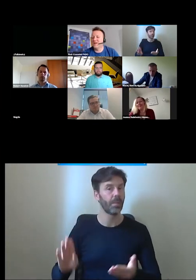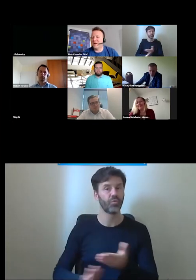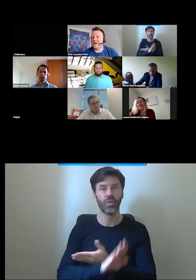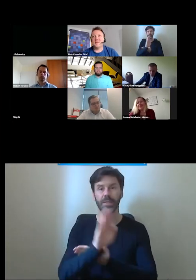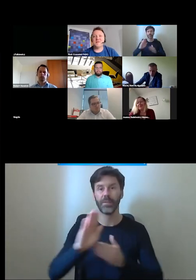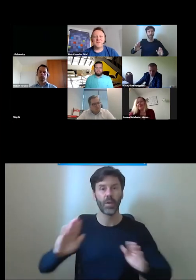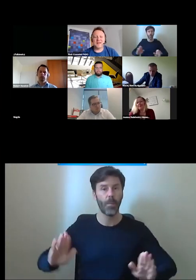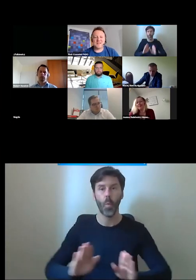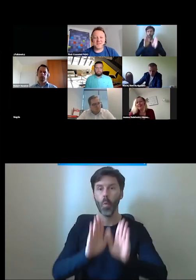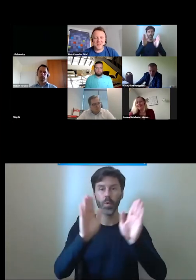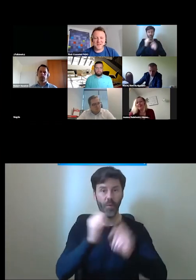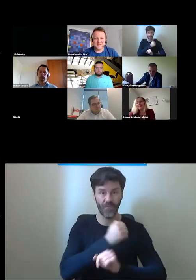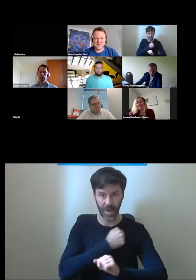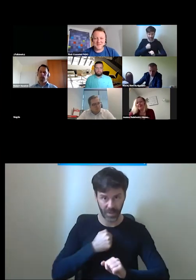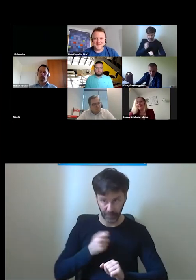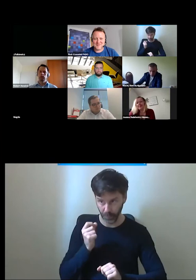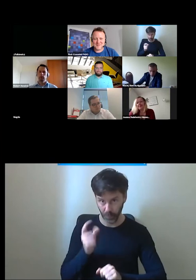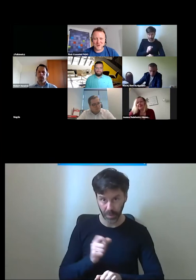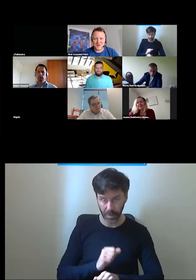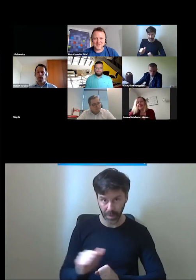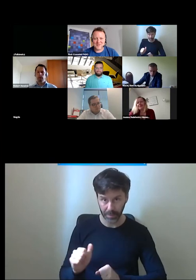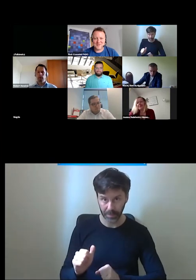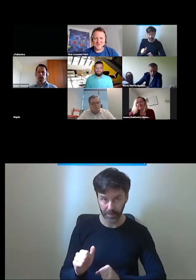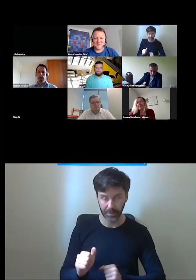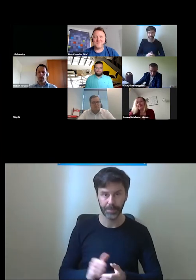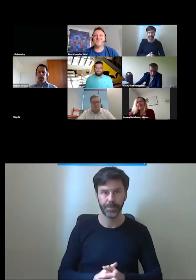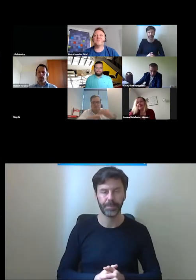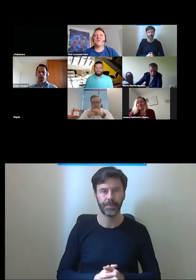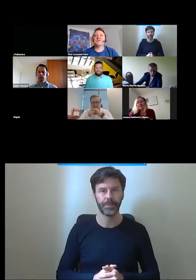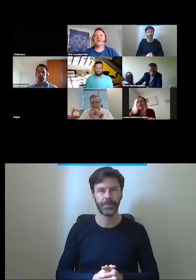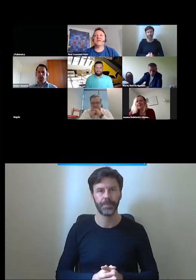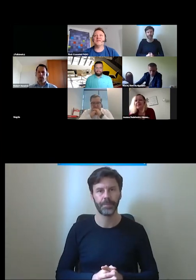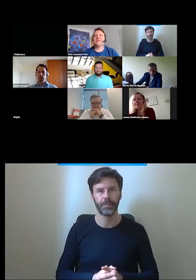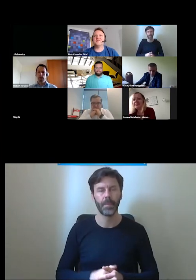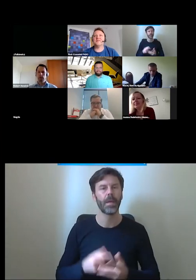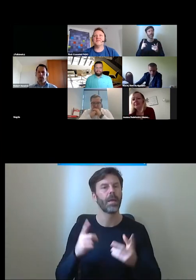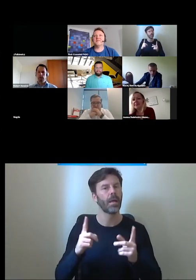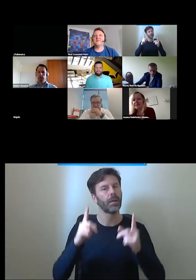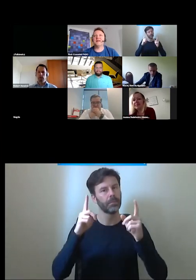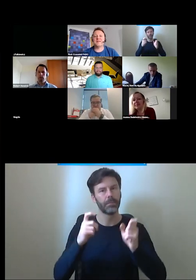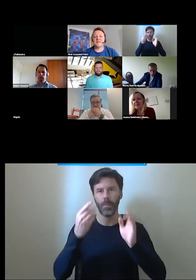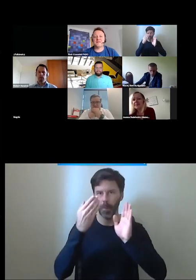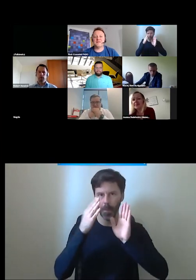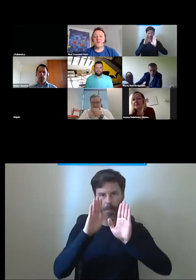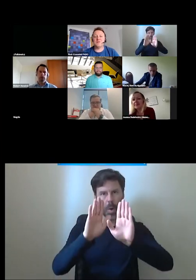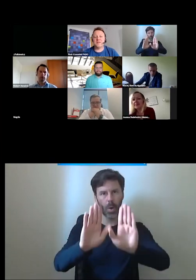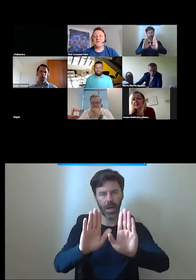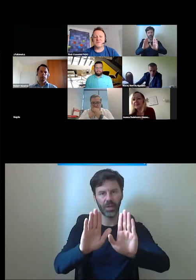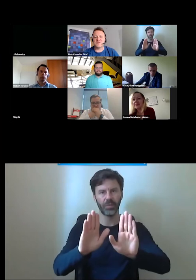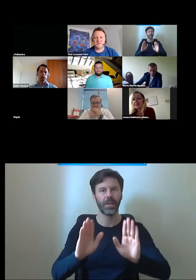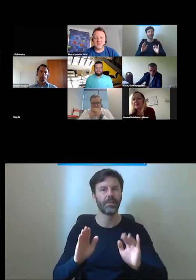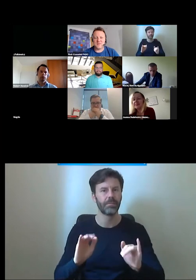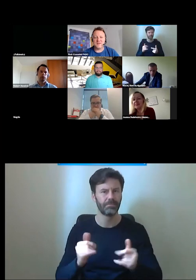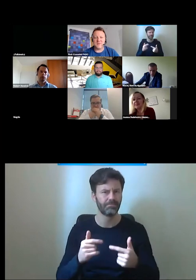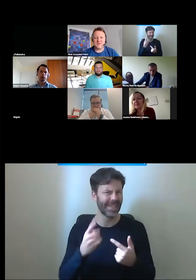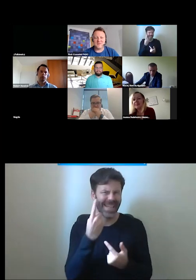to ja zacznę od pokazania jakie jednego